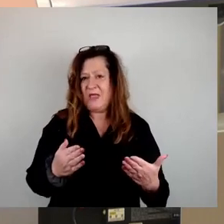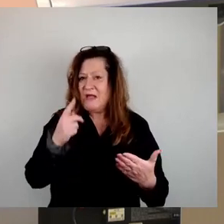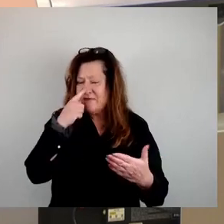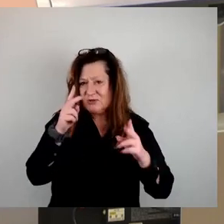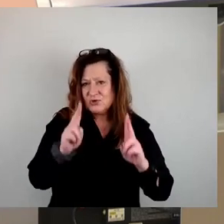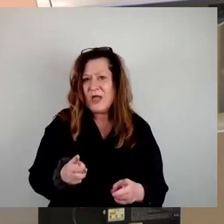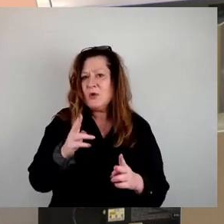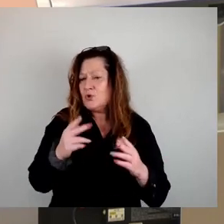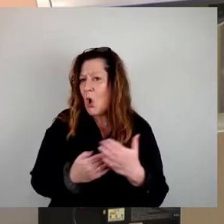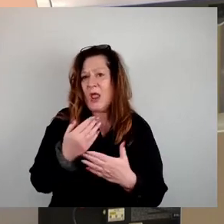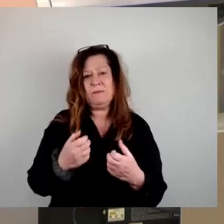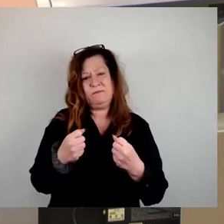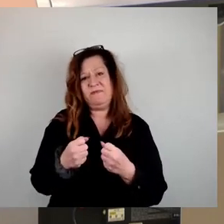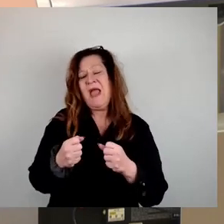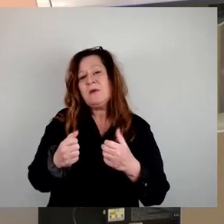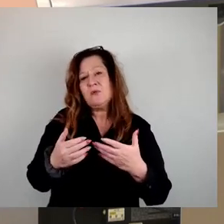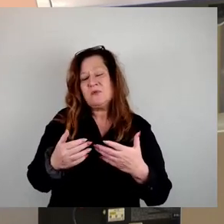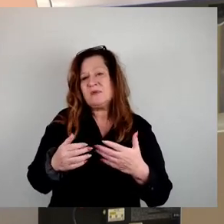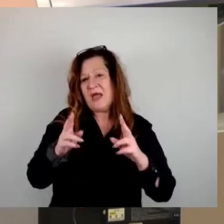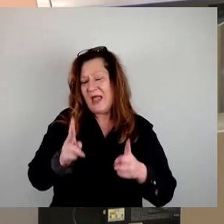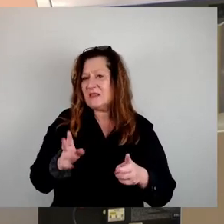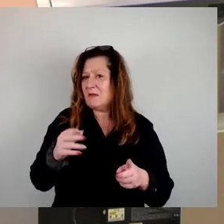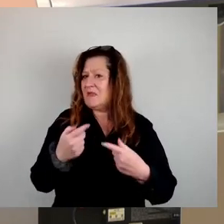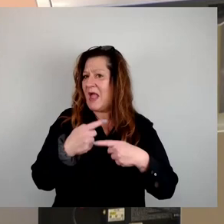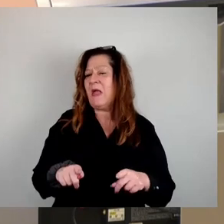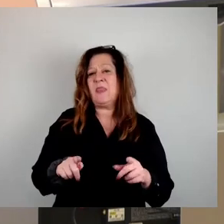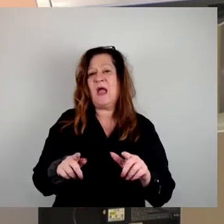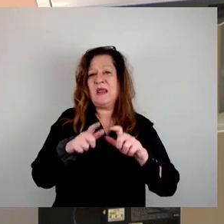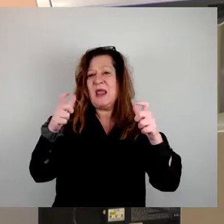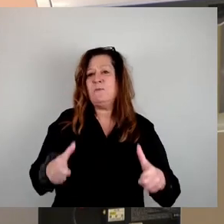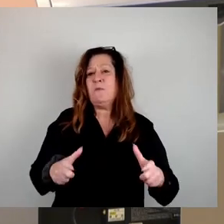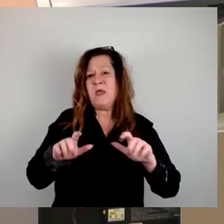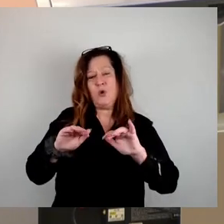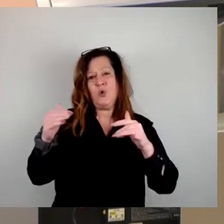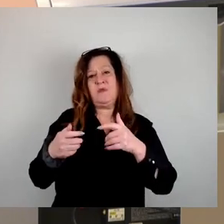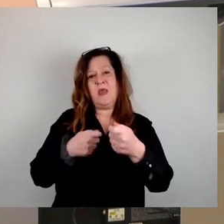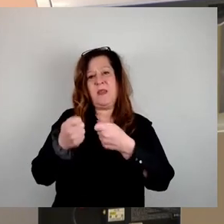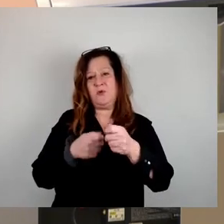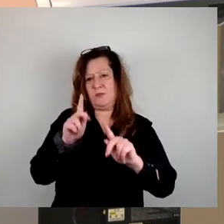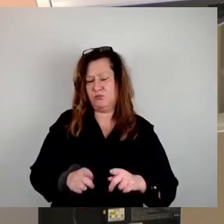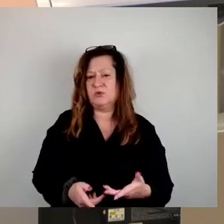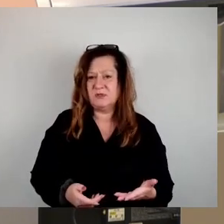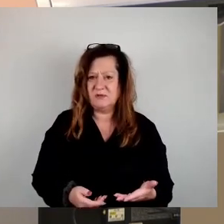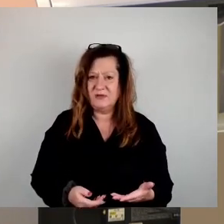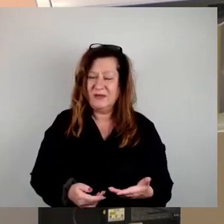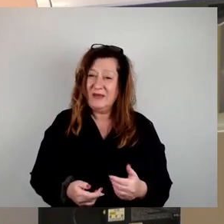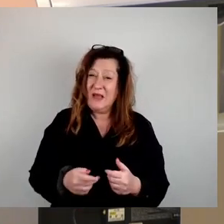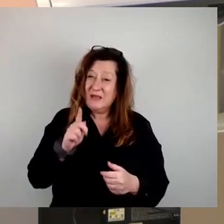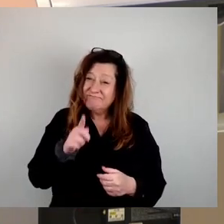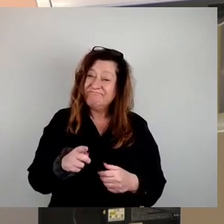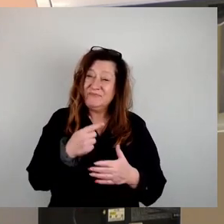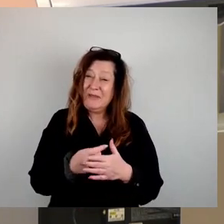mit Vonovia oder auch anderen Immobilienkonzernen wird aushandeln müssen. Ein wirkungsvolles Bremsen der ständig steigenden Mieten